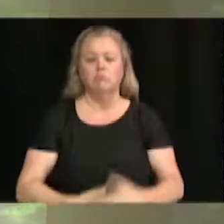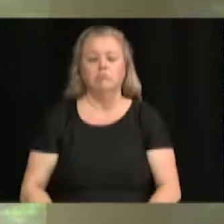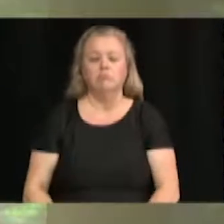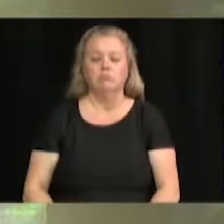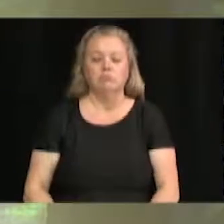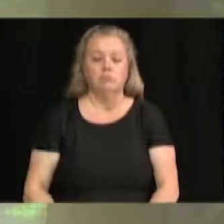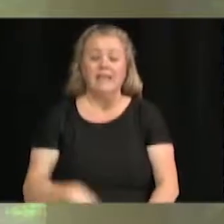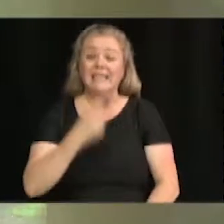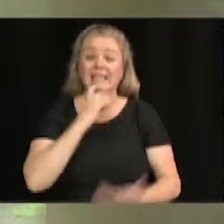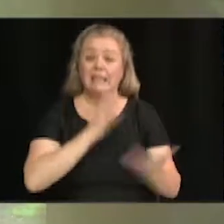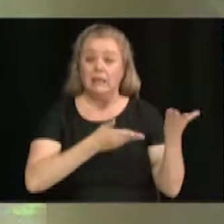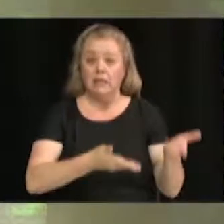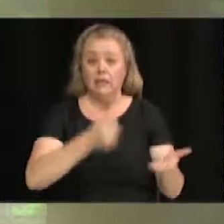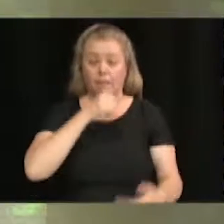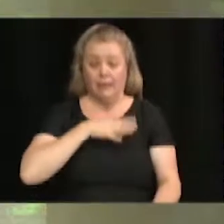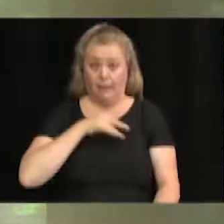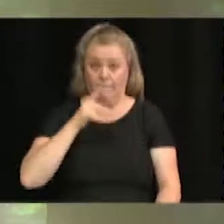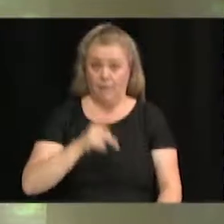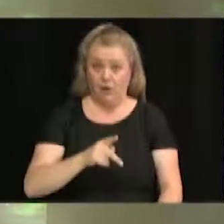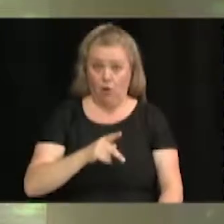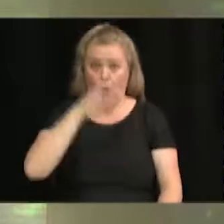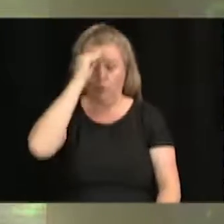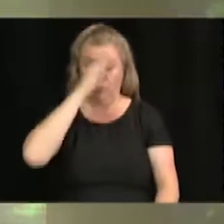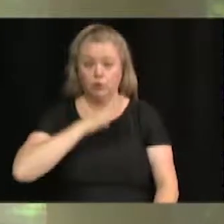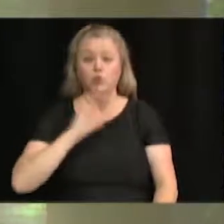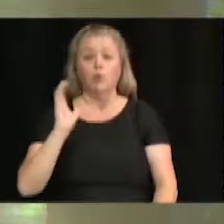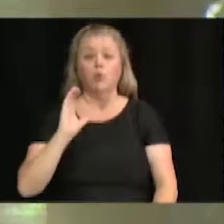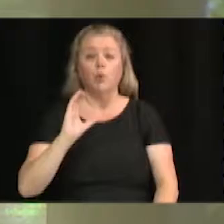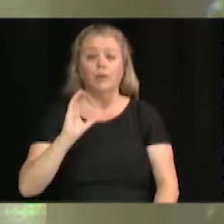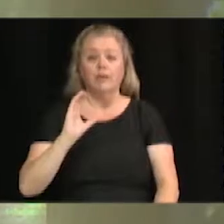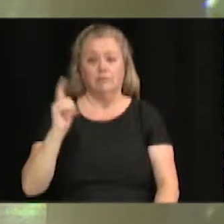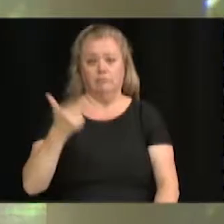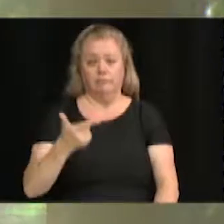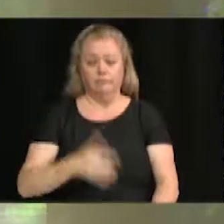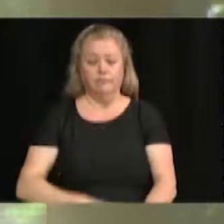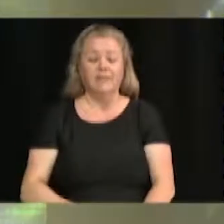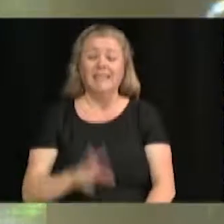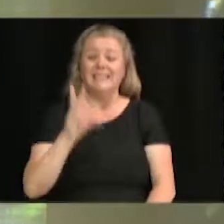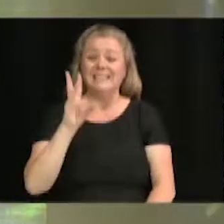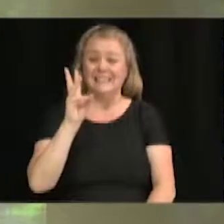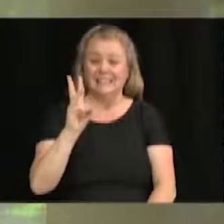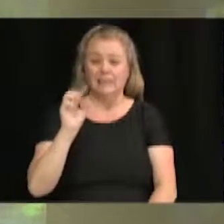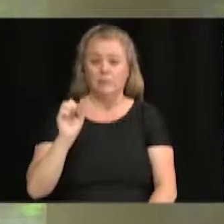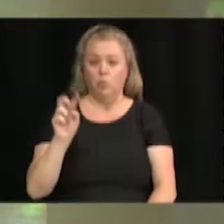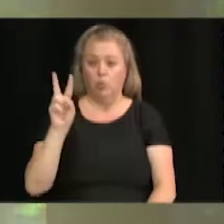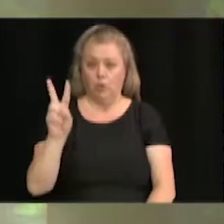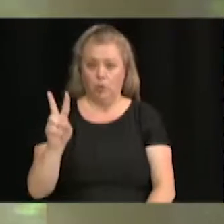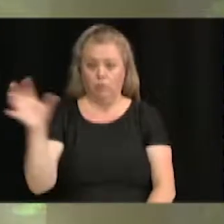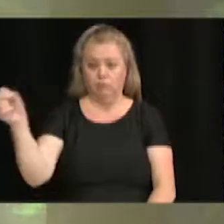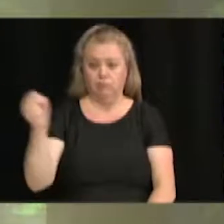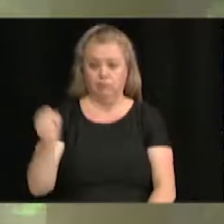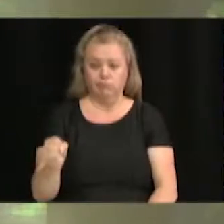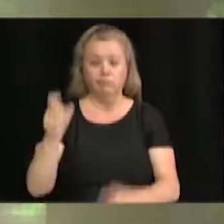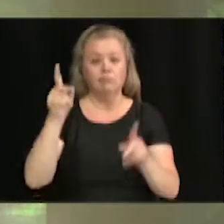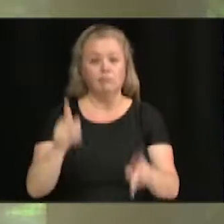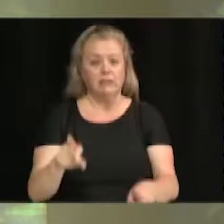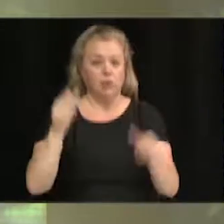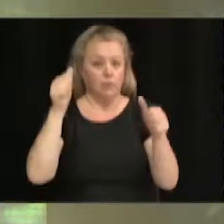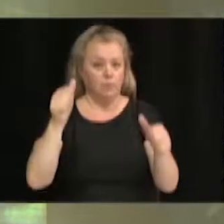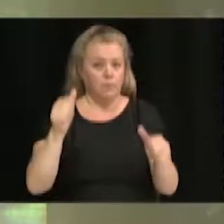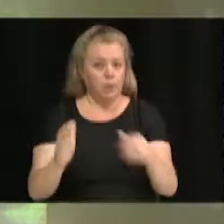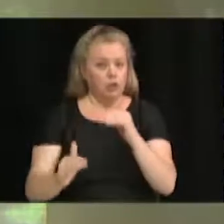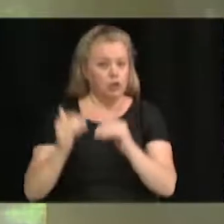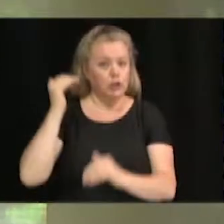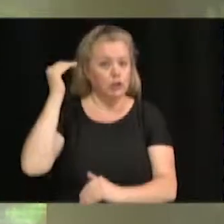Proposé par Mme Pilon, appuyé par M. Côté. 6.2, embauche d'une personne au poste cadre permanent